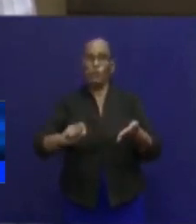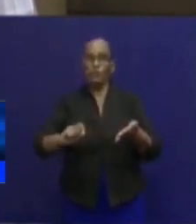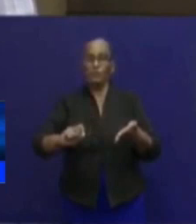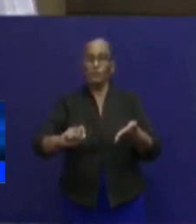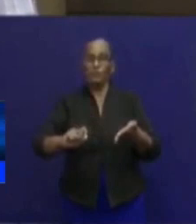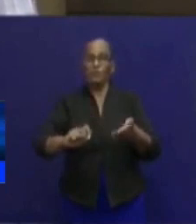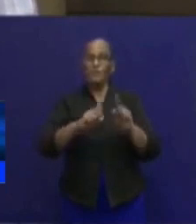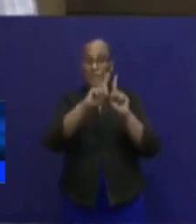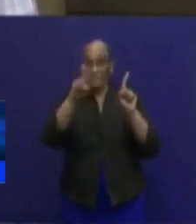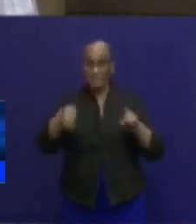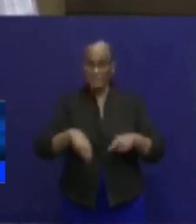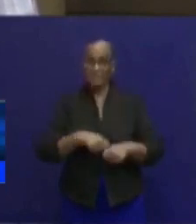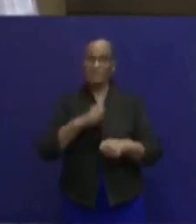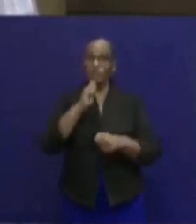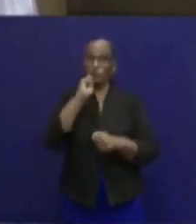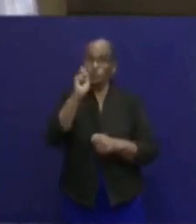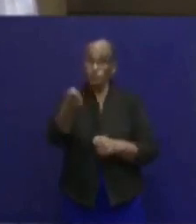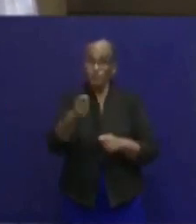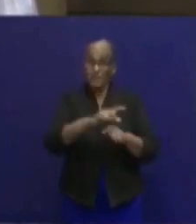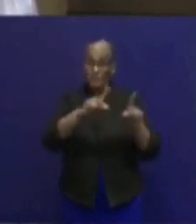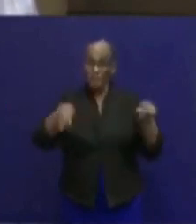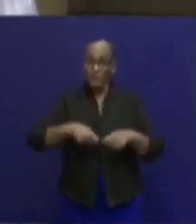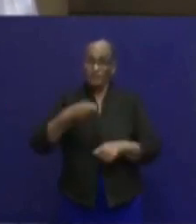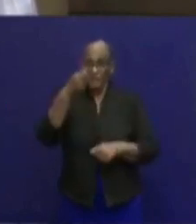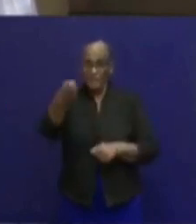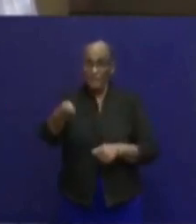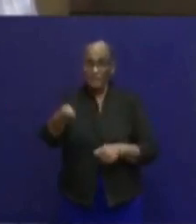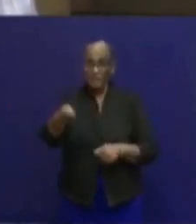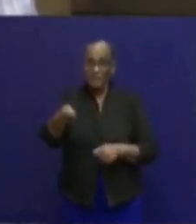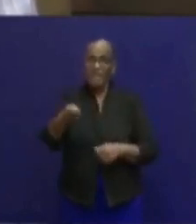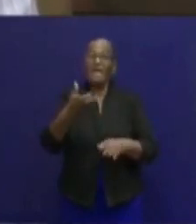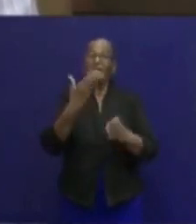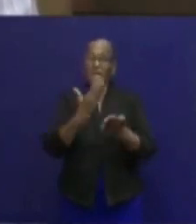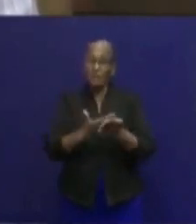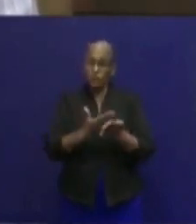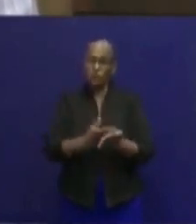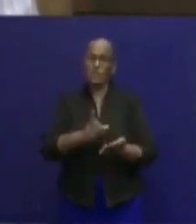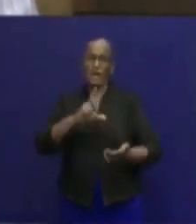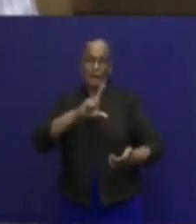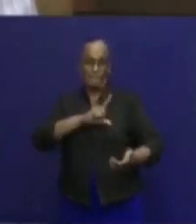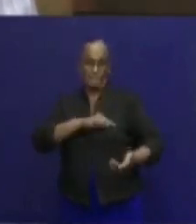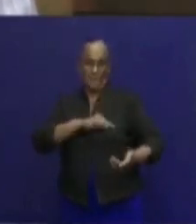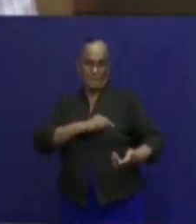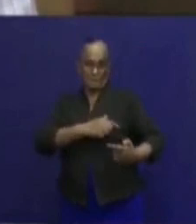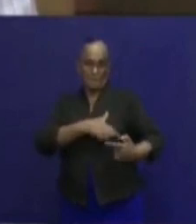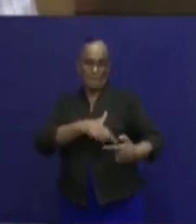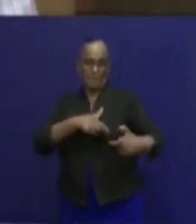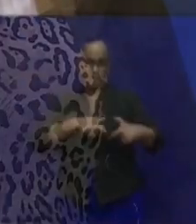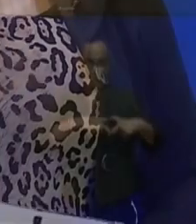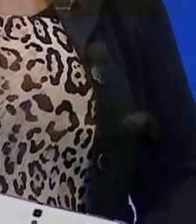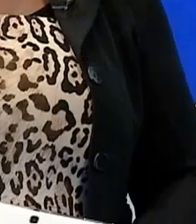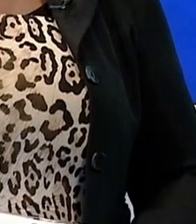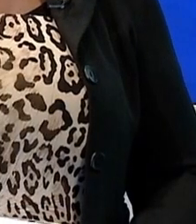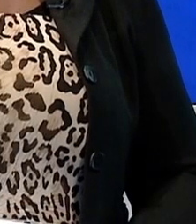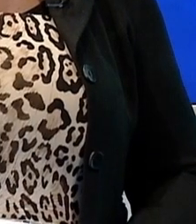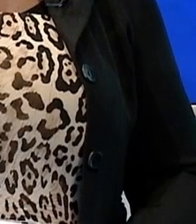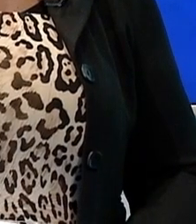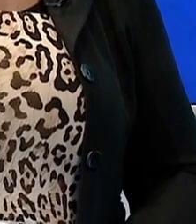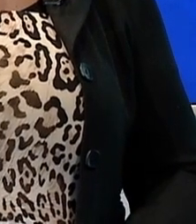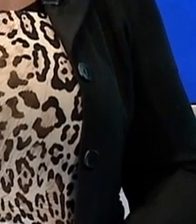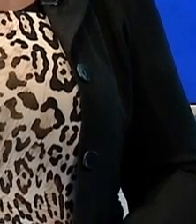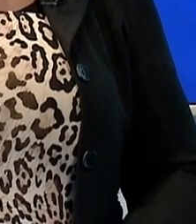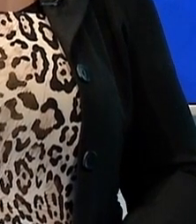u zult schriftelijke toestemming krijgen en u zult de noodzakelijke pasjes krijgen om uit te drukken.